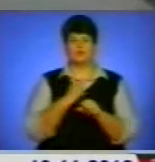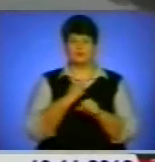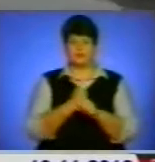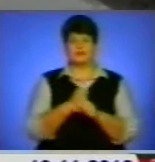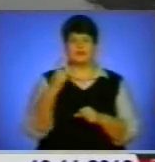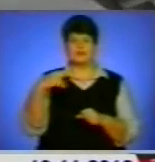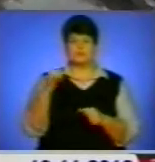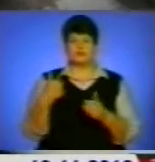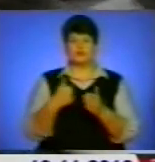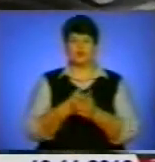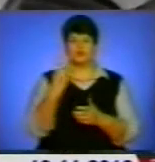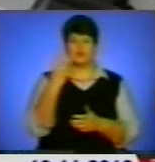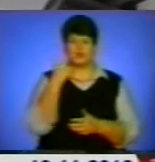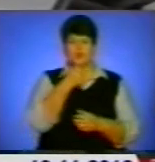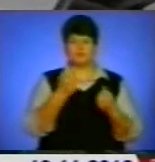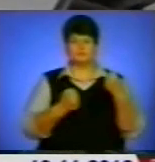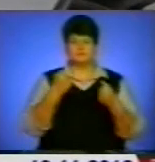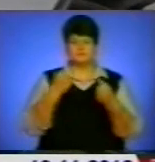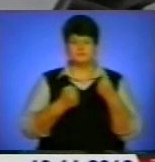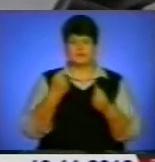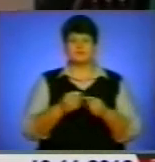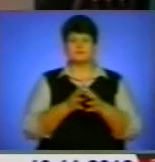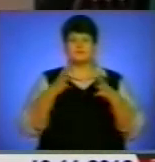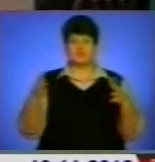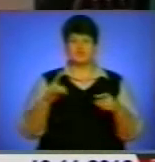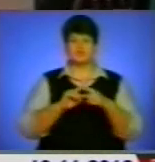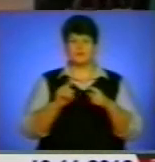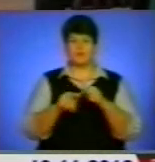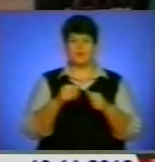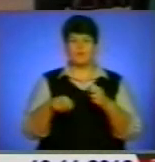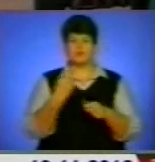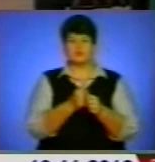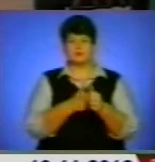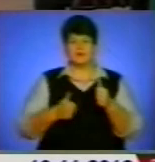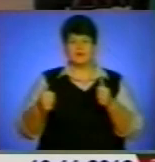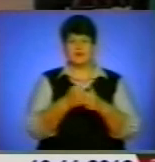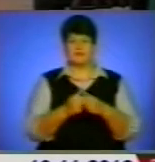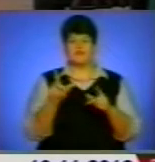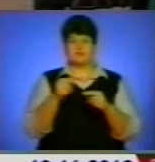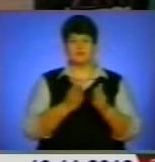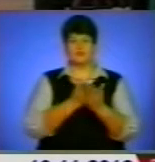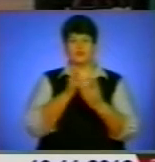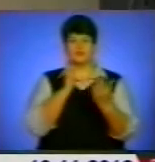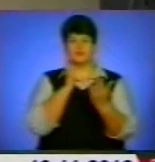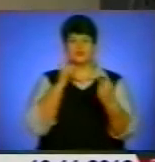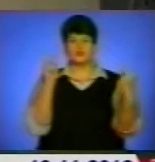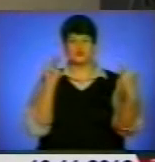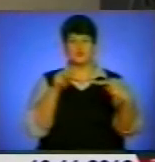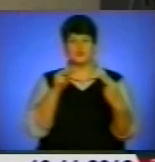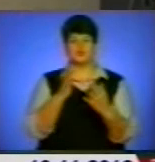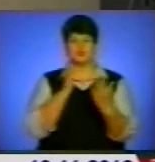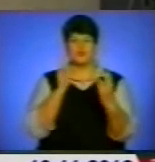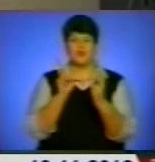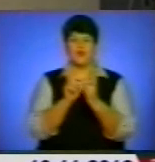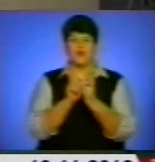Основними причинами аварії є перевищення швидкості, порушення правил обгону, виїзд на смугу зустрічного руху, недотримання безпечної дистанції,